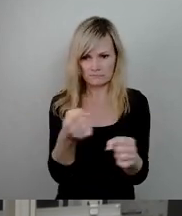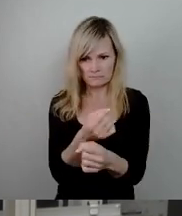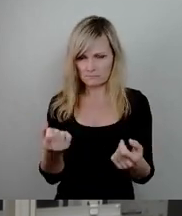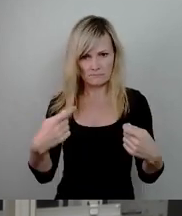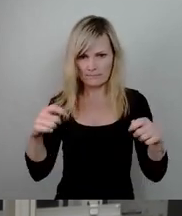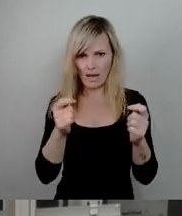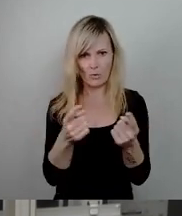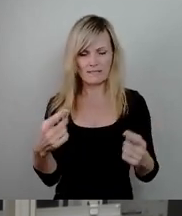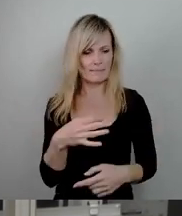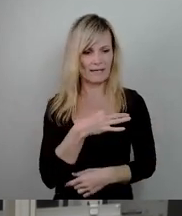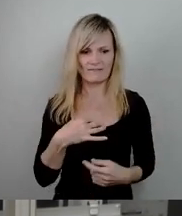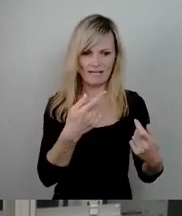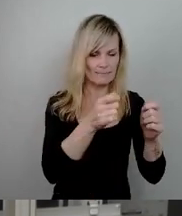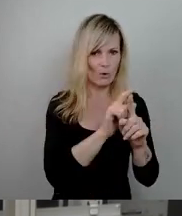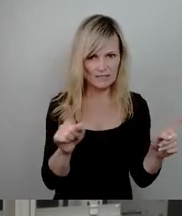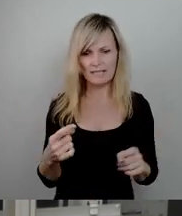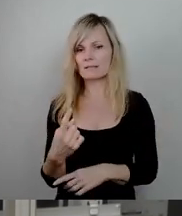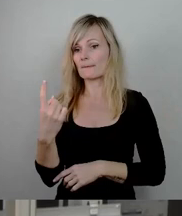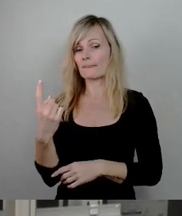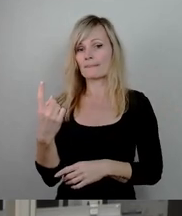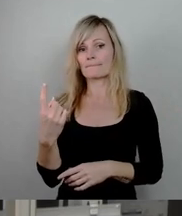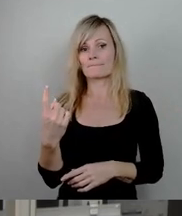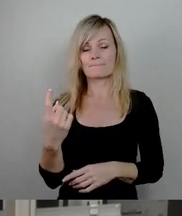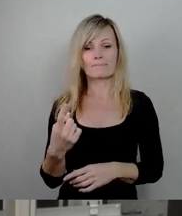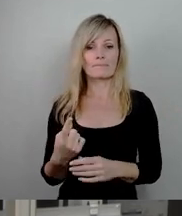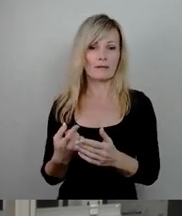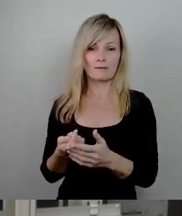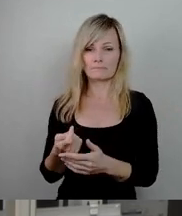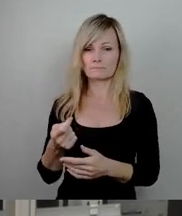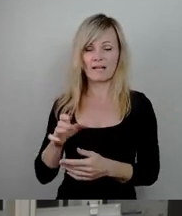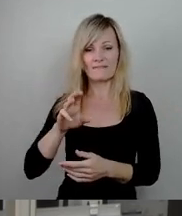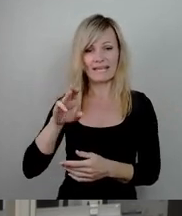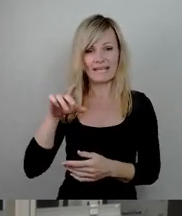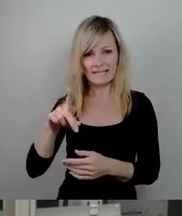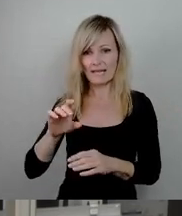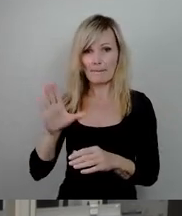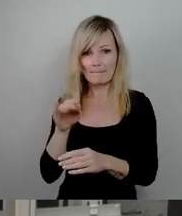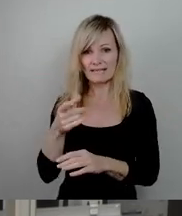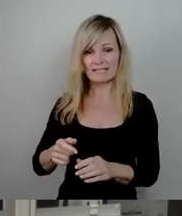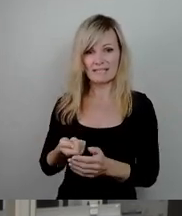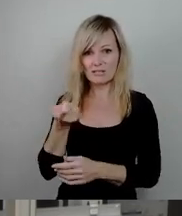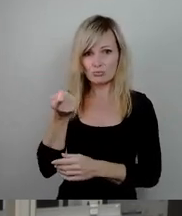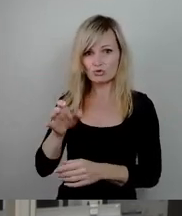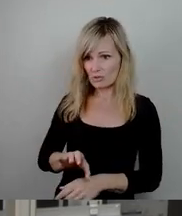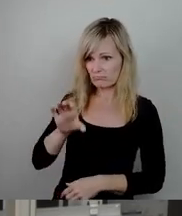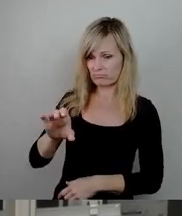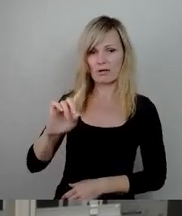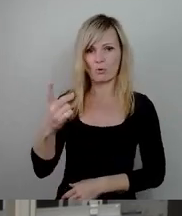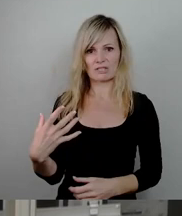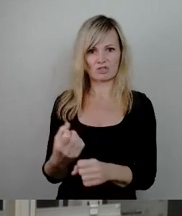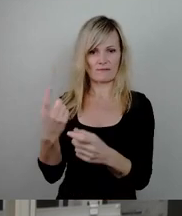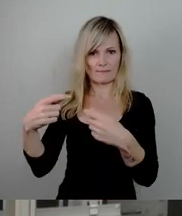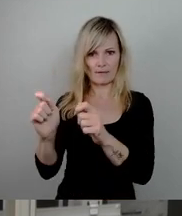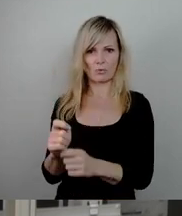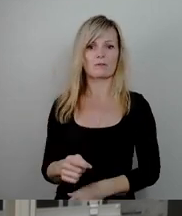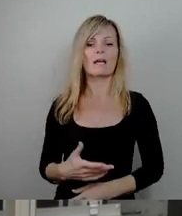Privaten noch die hoch subventionierte WED. Meine Damen und Herren, das ist das Ergebnis Ihrer Politik.